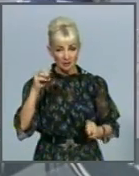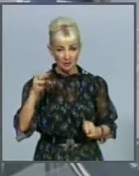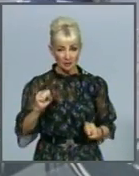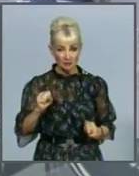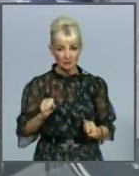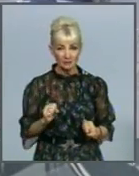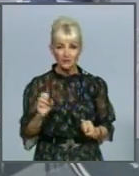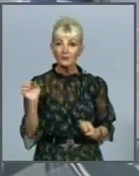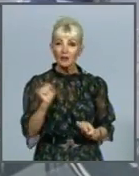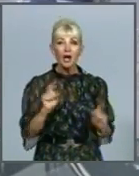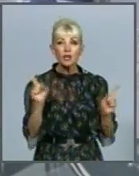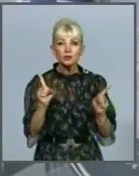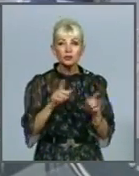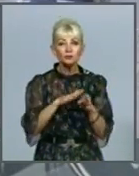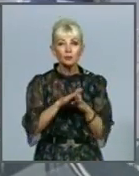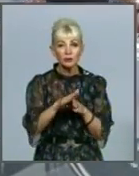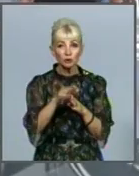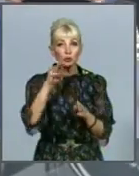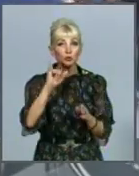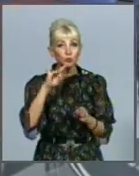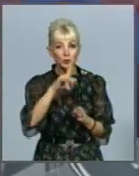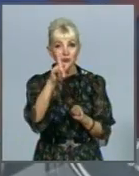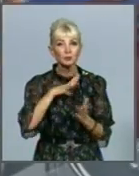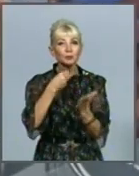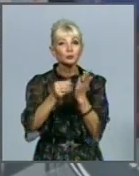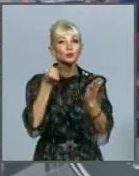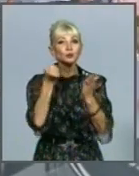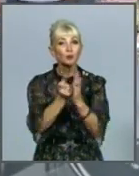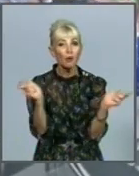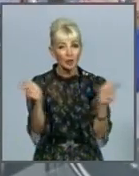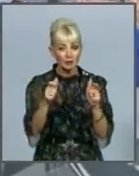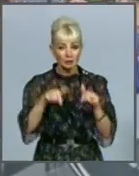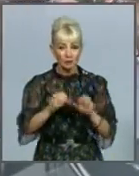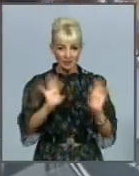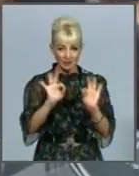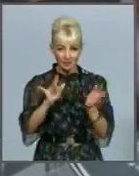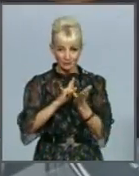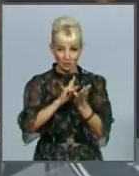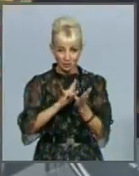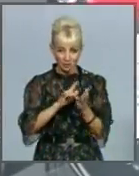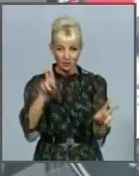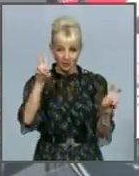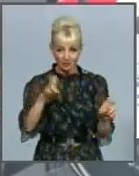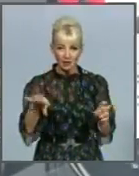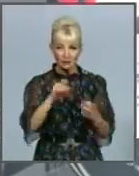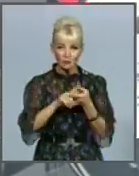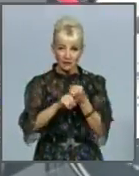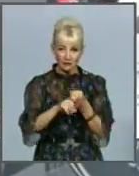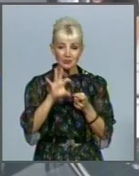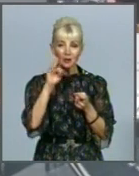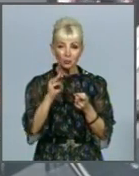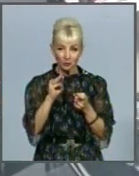А от що робити з турами, які були придбані до карантину, то тут, розповідають у туристичній компанії, все залежить від